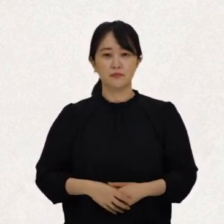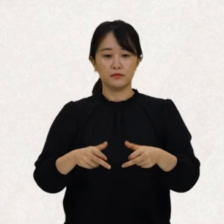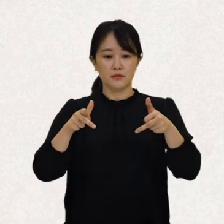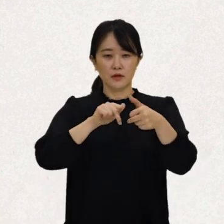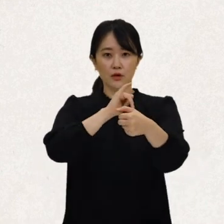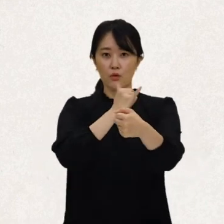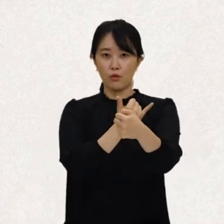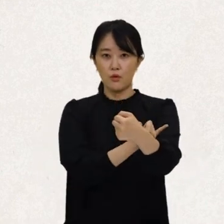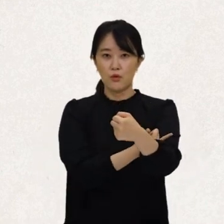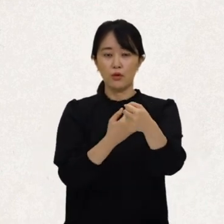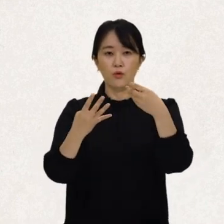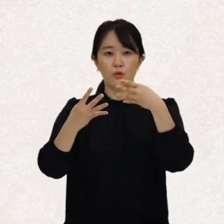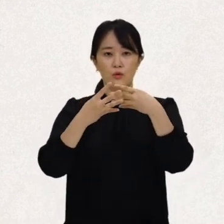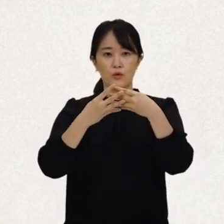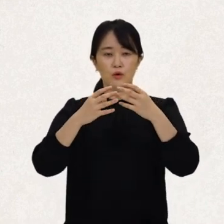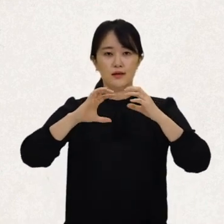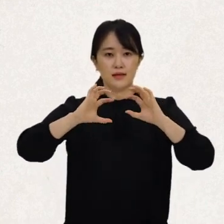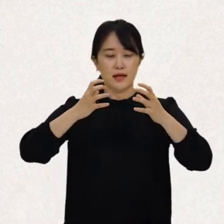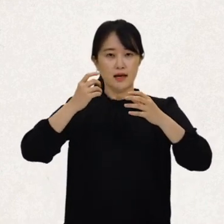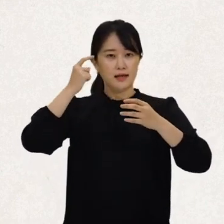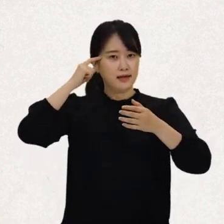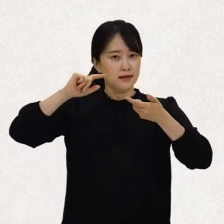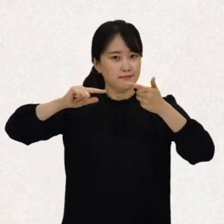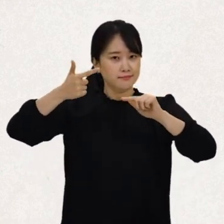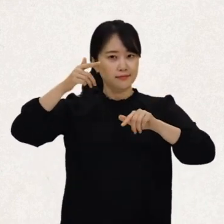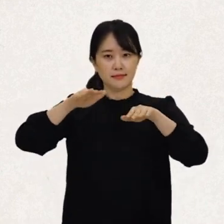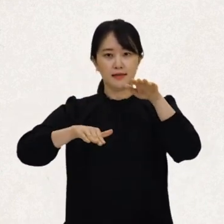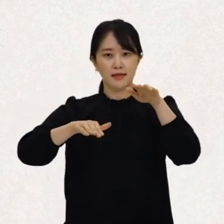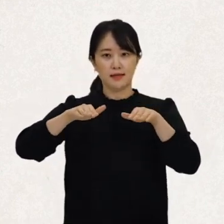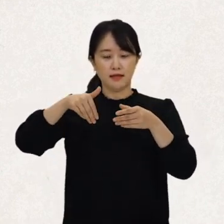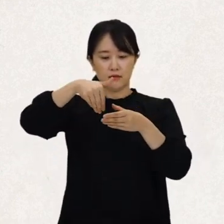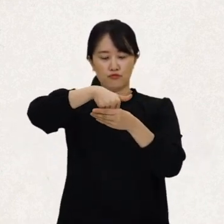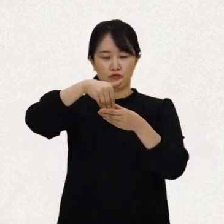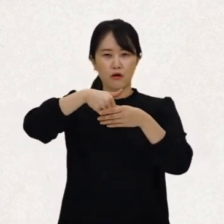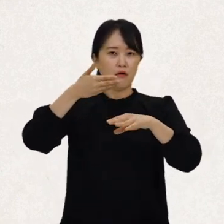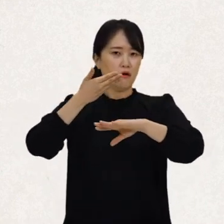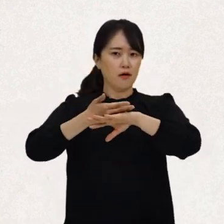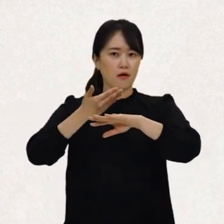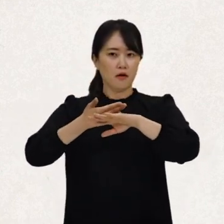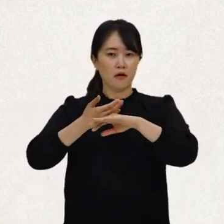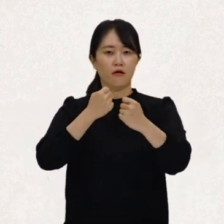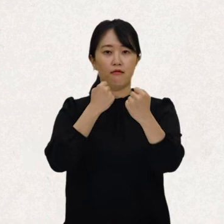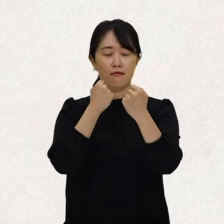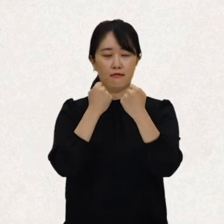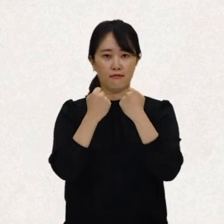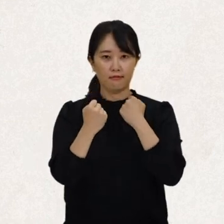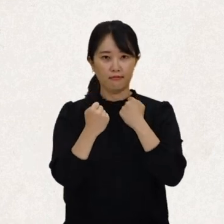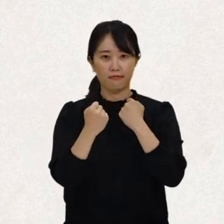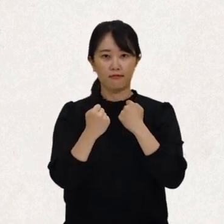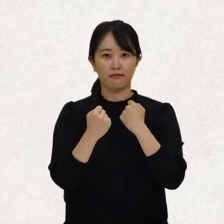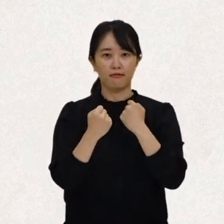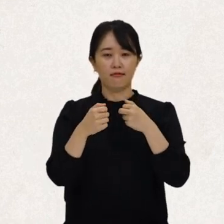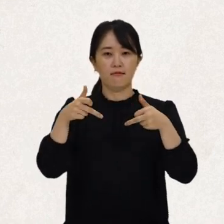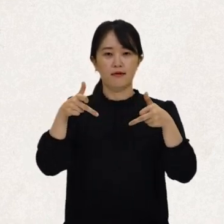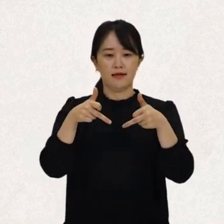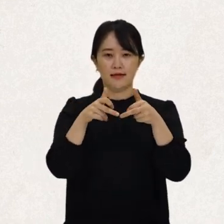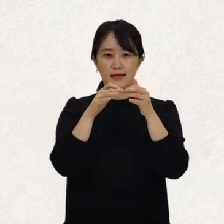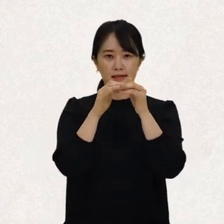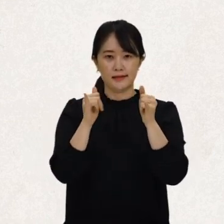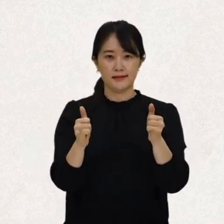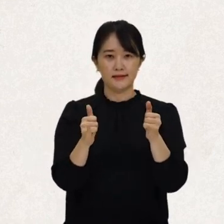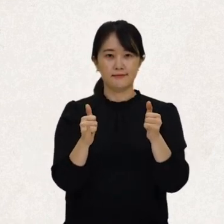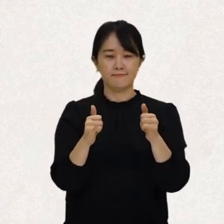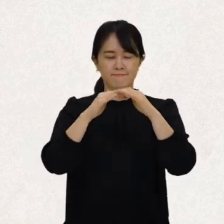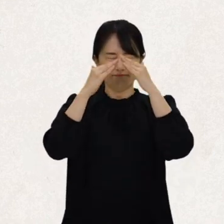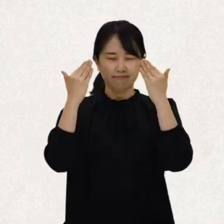유엔장애인권리협약은 국가 간의 의견 차이, 문화의 다름에서 오는 차이에도 불구하고 장애인이 모든